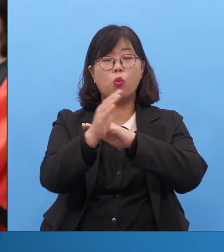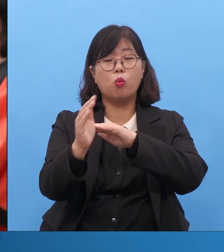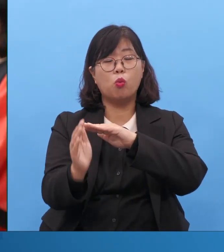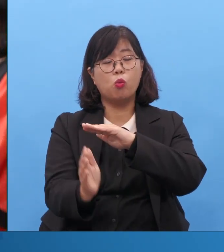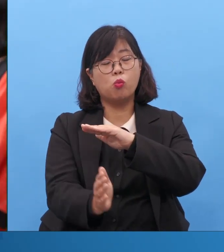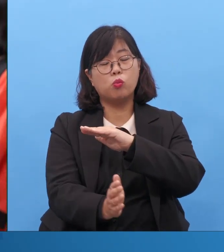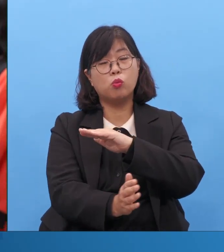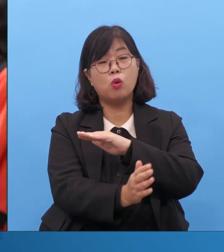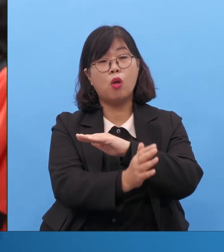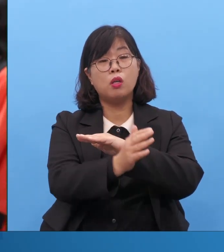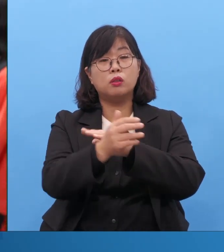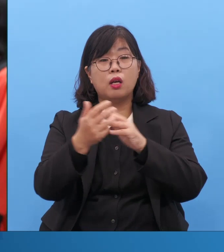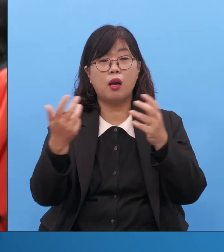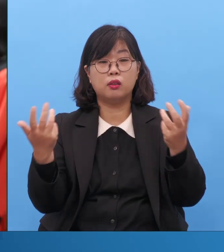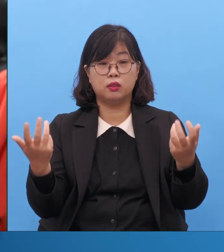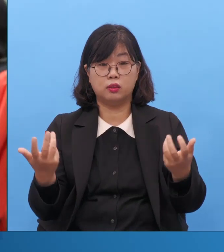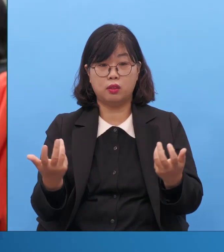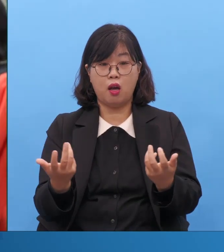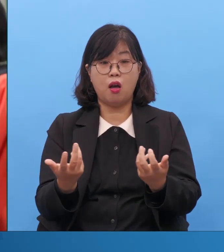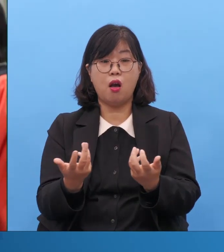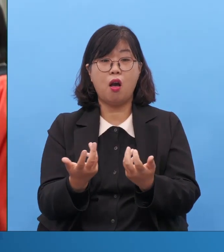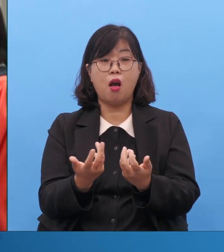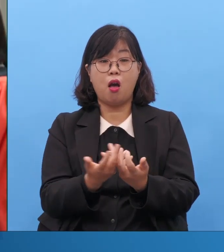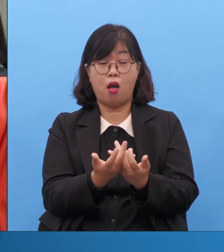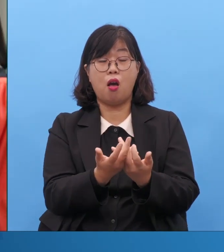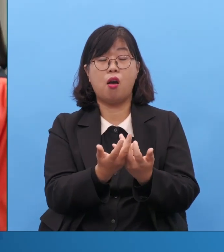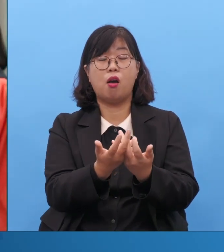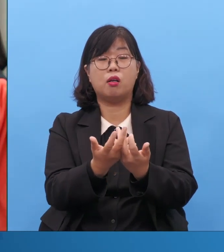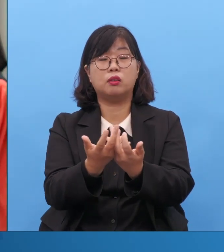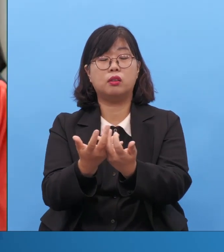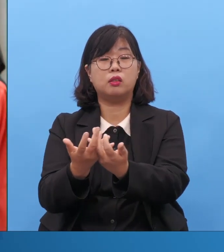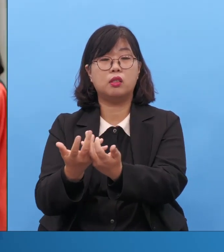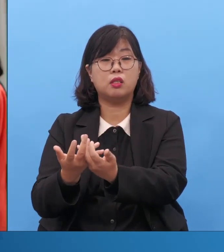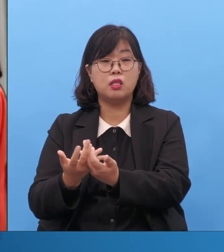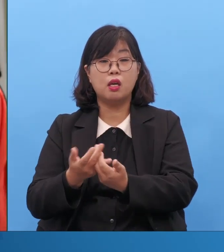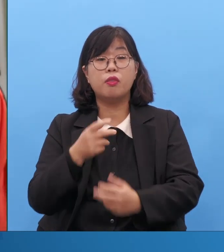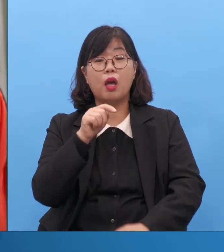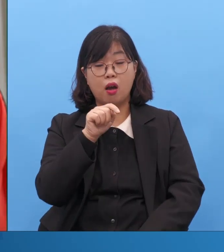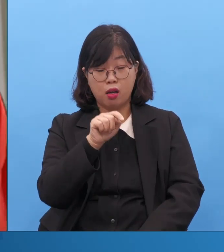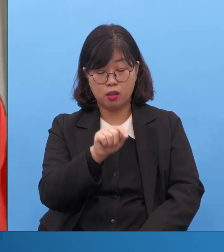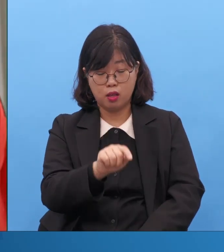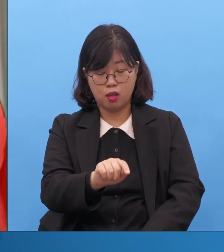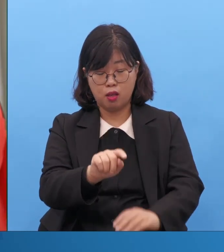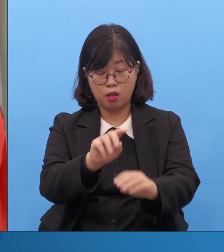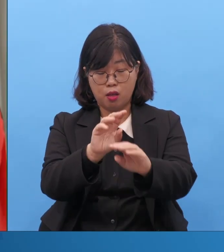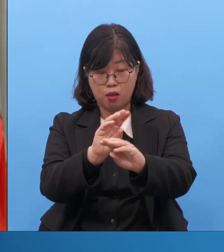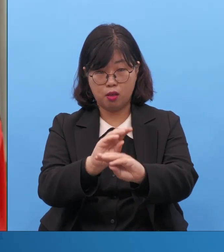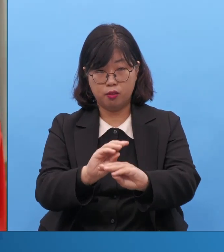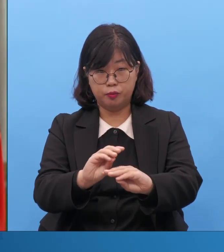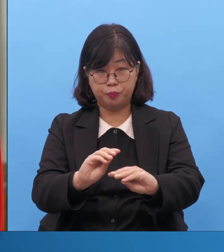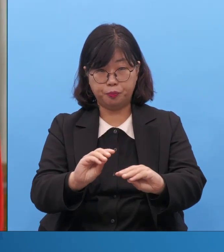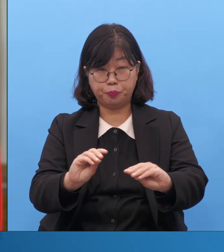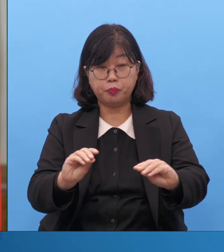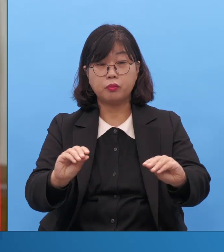아득하니 땅에